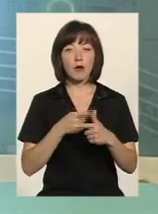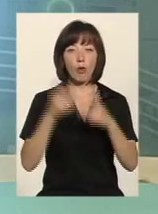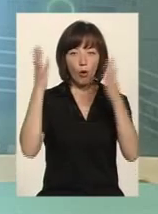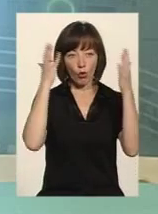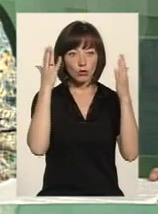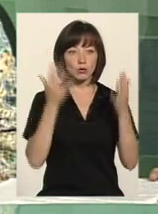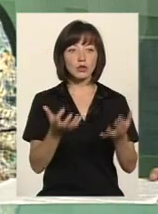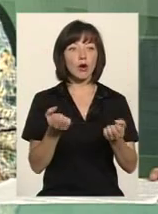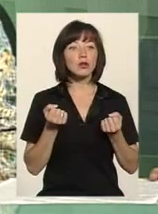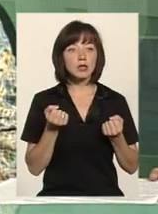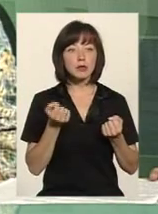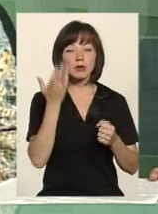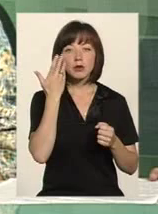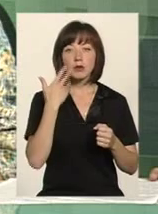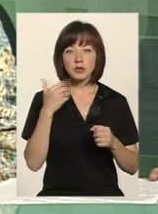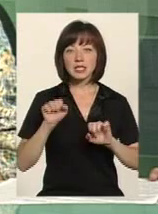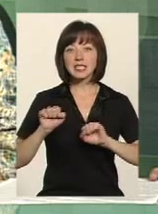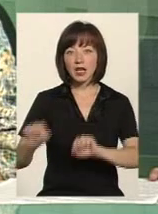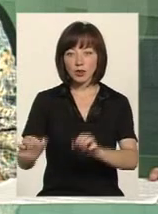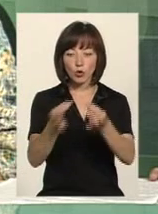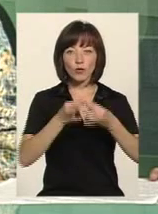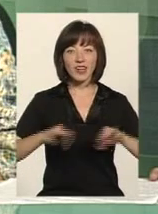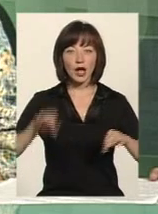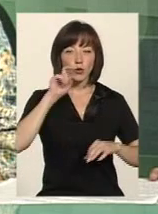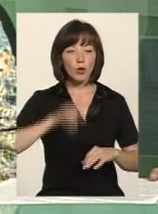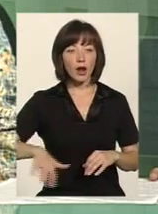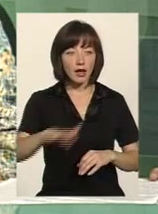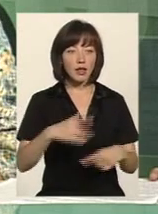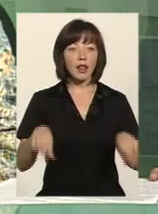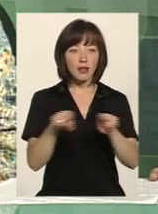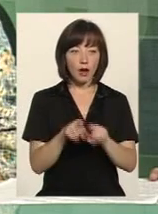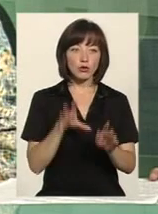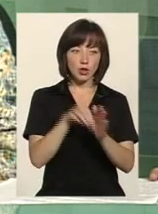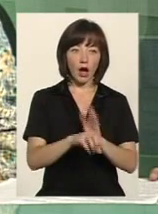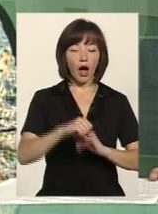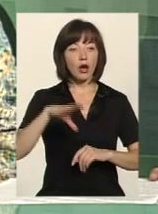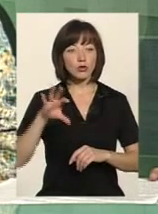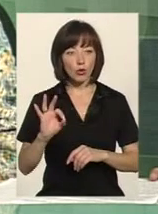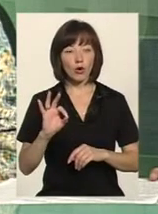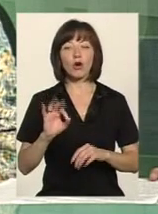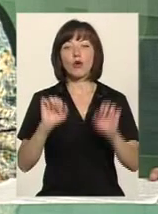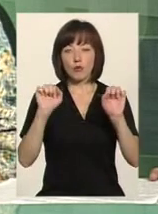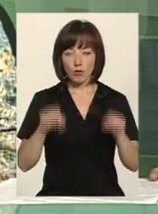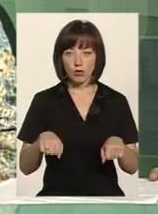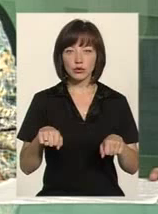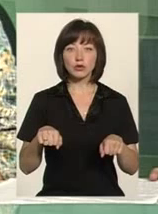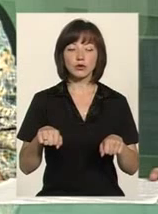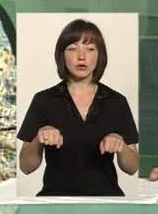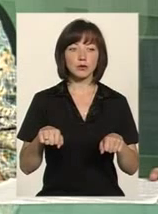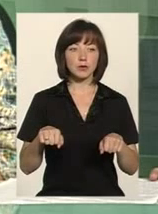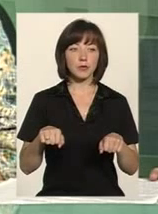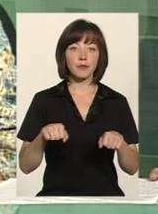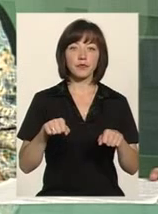отримана при захисті суверенітету України, а також в антитерористичній операції, то вони можуть, ну, при данні